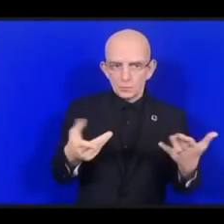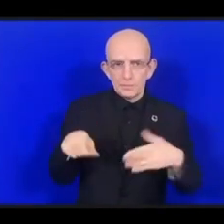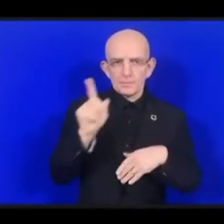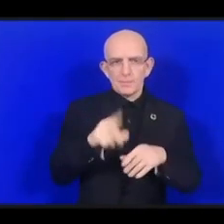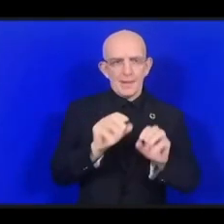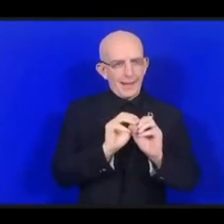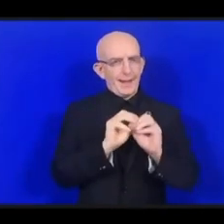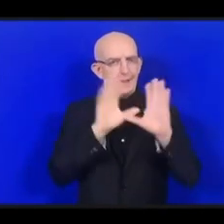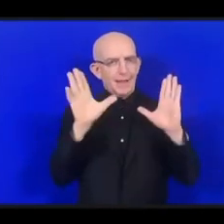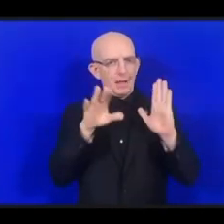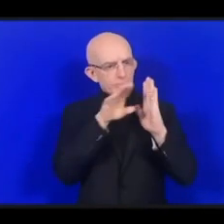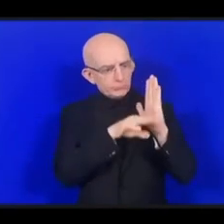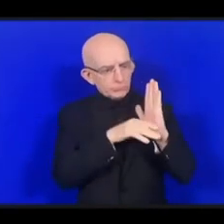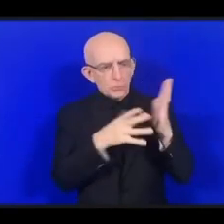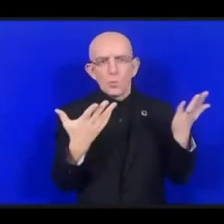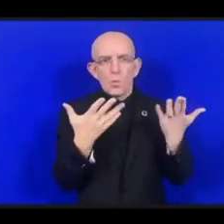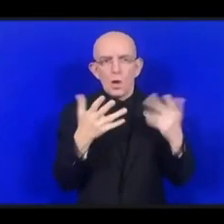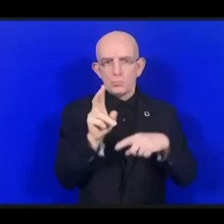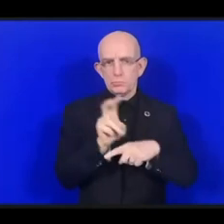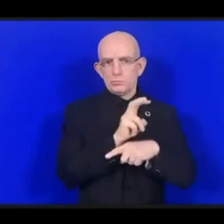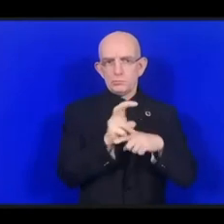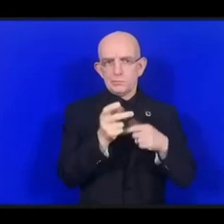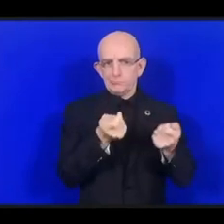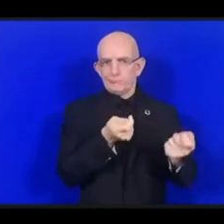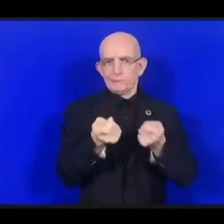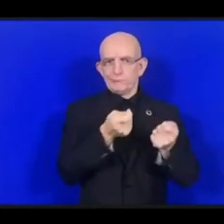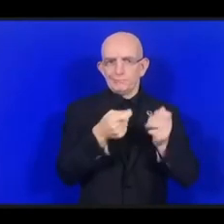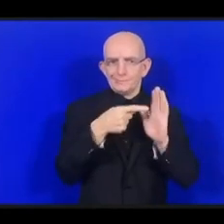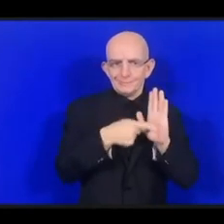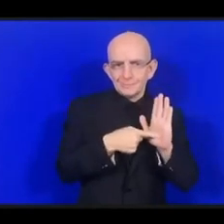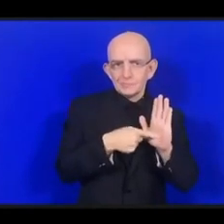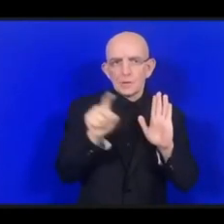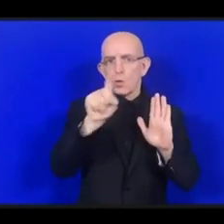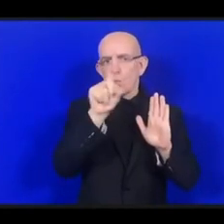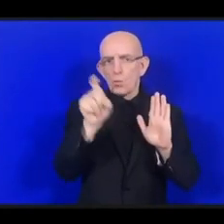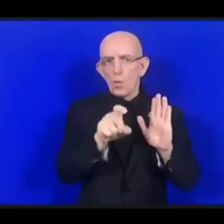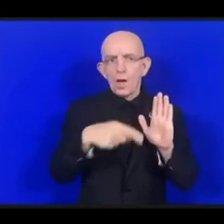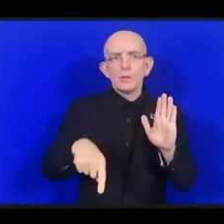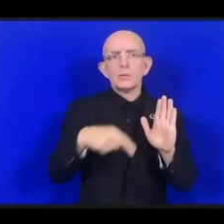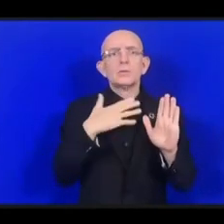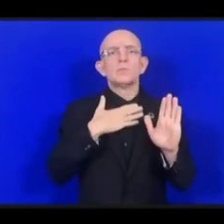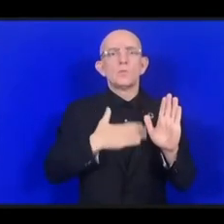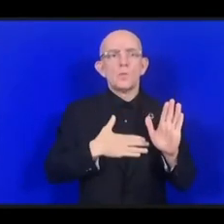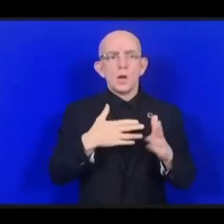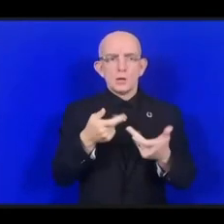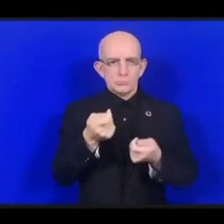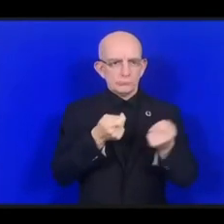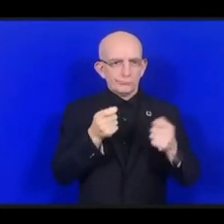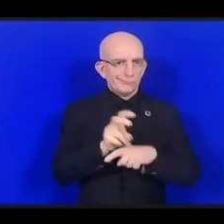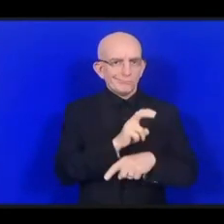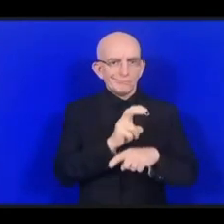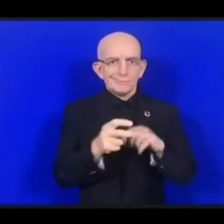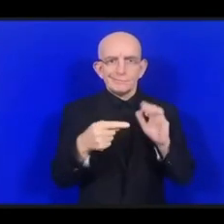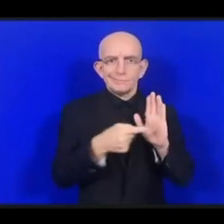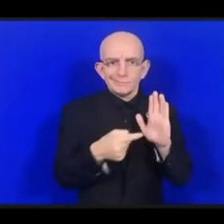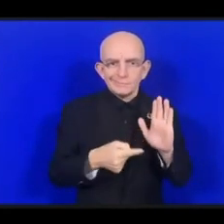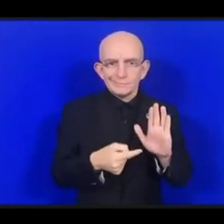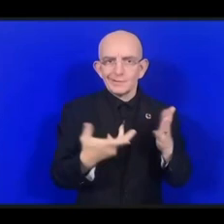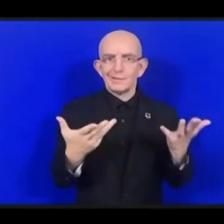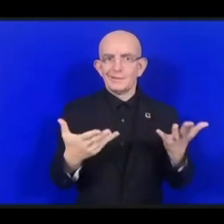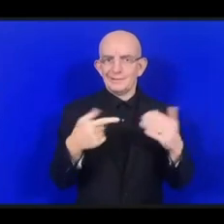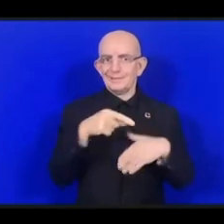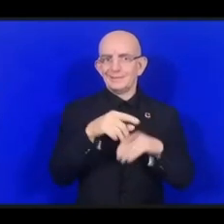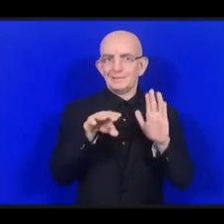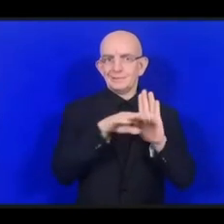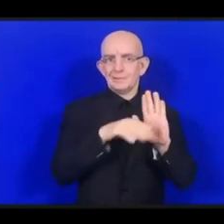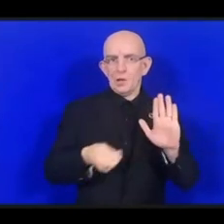законы. Польза и защита должны распространиться на граждан страны, чьи личные